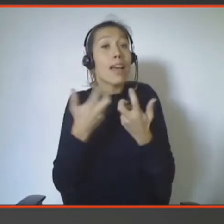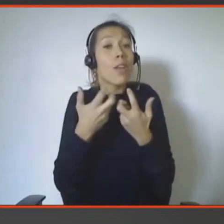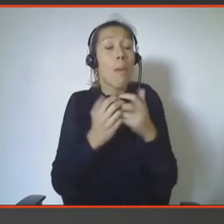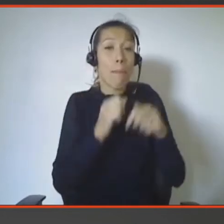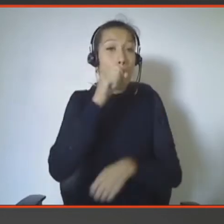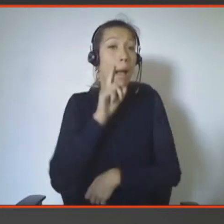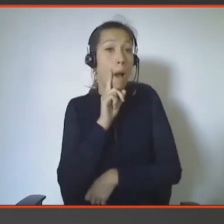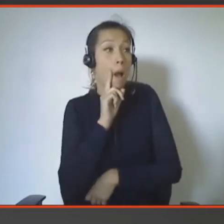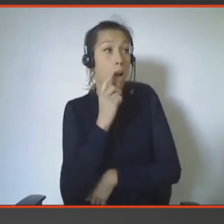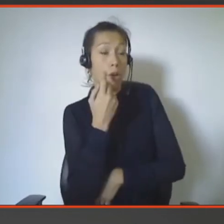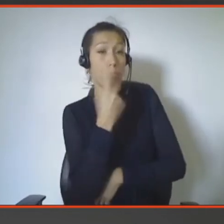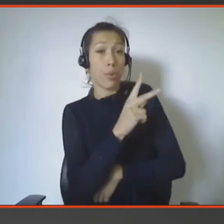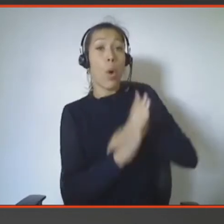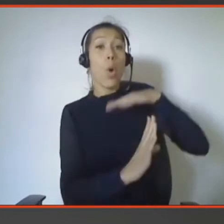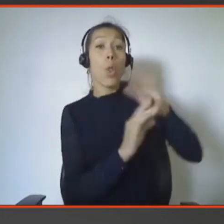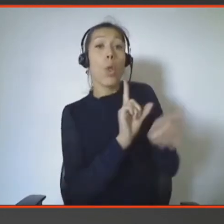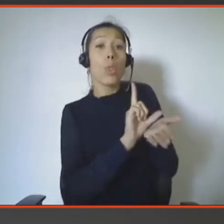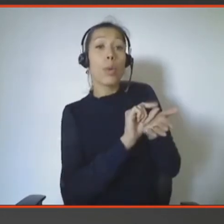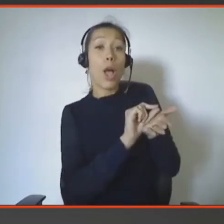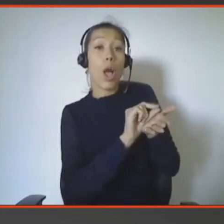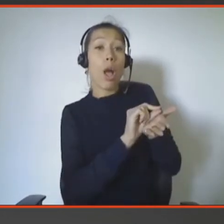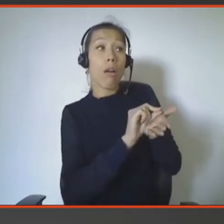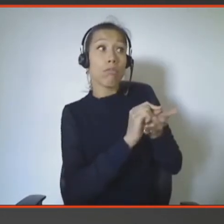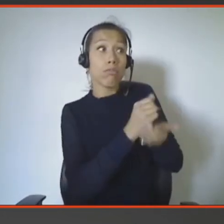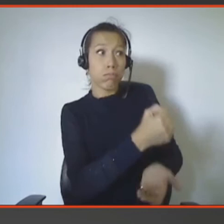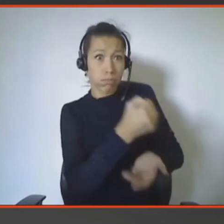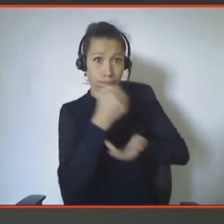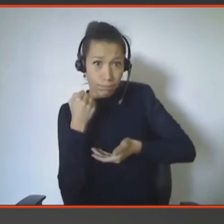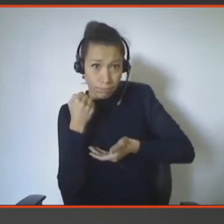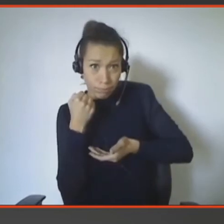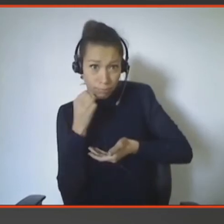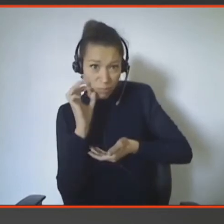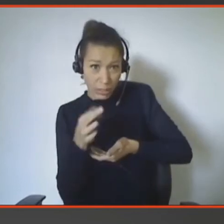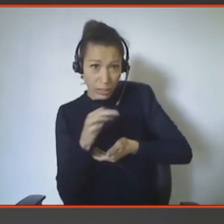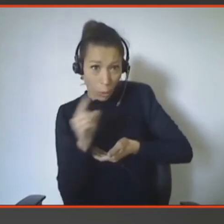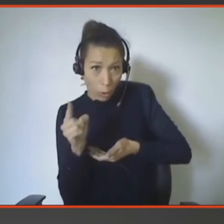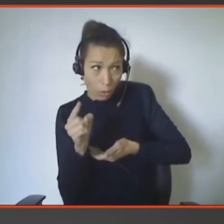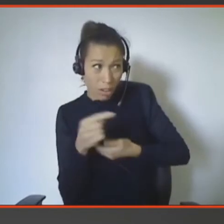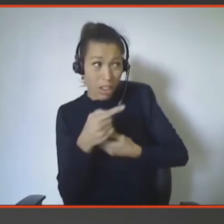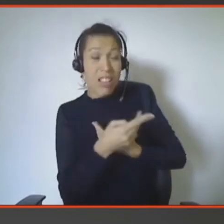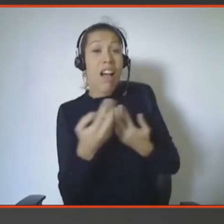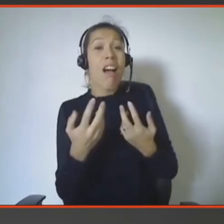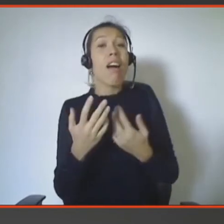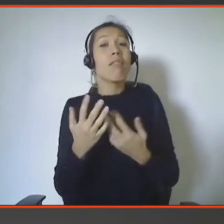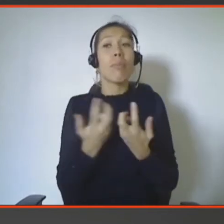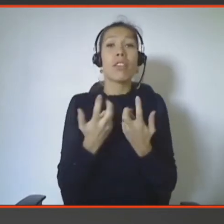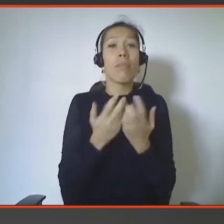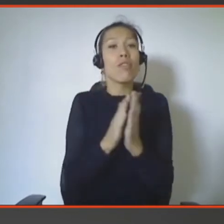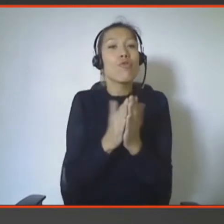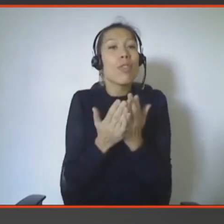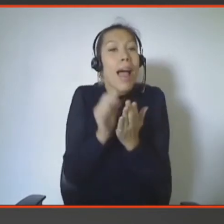Et qu'est-ce qu'on fait de ces contenus-là ? Est-ce que ça a la même valeur qu'un journal intime qu'on pouvait hériter de ses grands-parents, par exemple ?